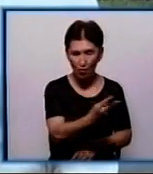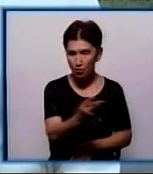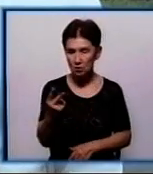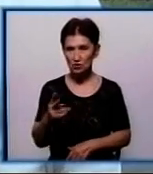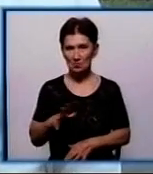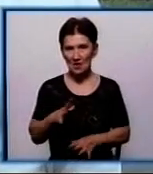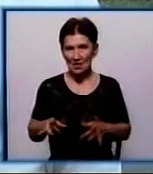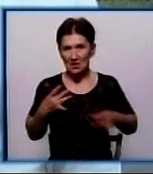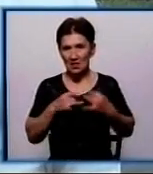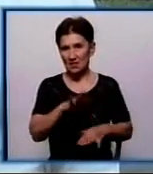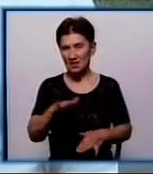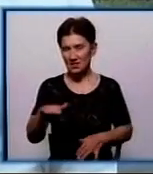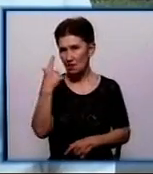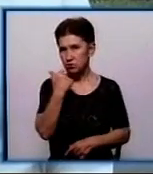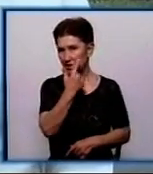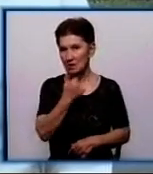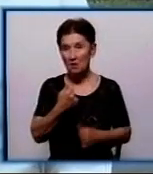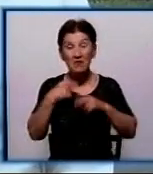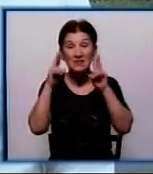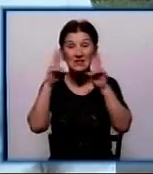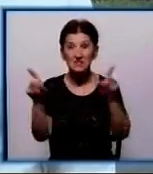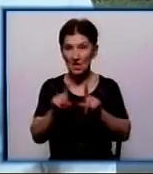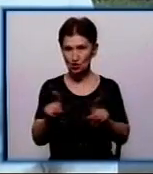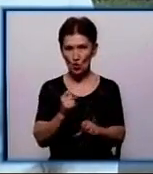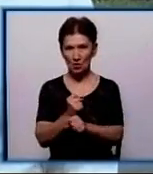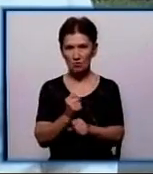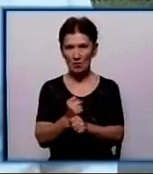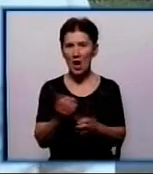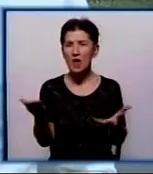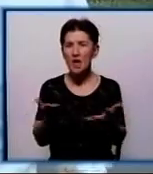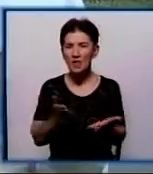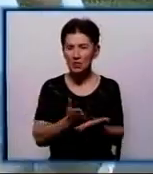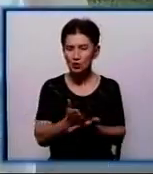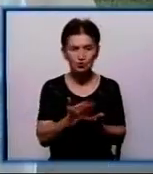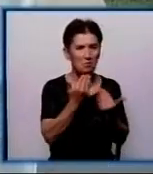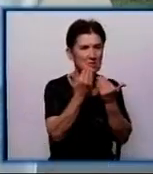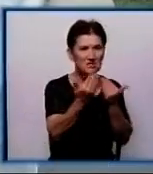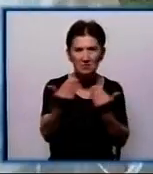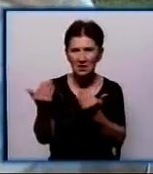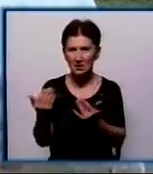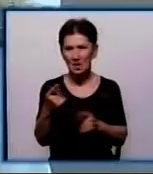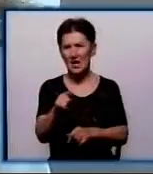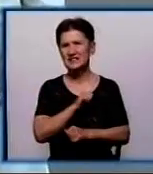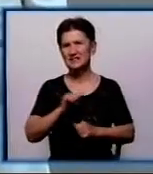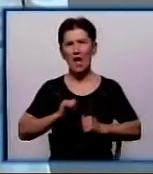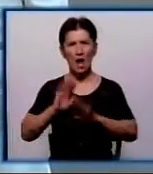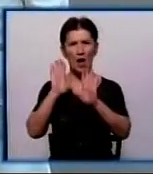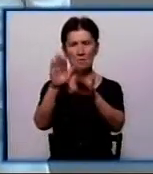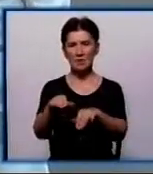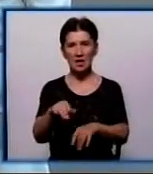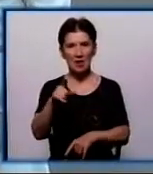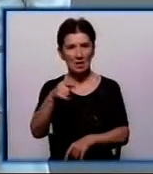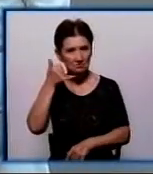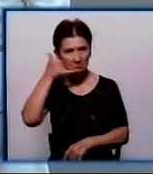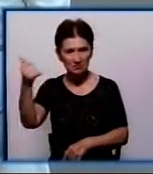істерика, діти плакали. Ми не знали, що робити. В які служби не звертались, нам говорили, щоб розбирались самі. Додзвонившись до